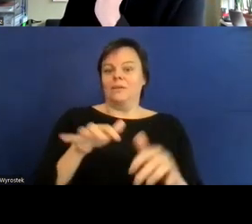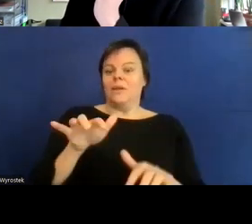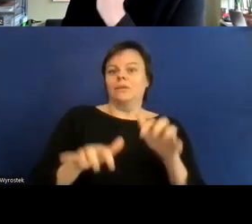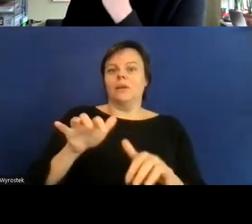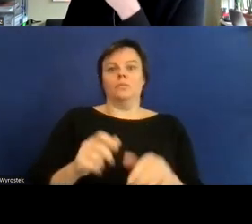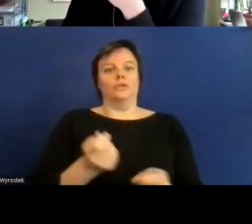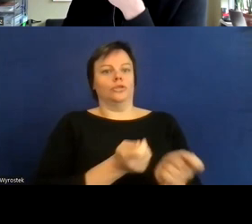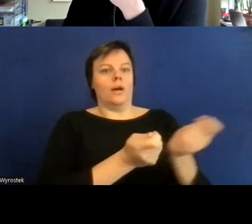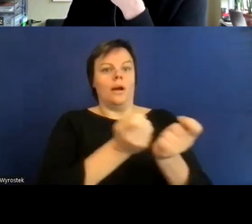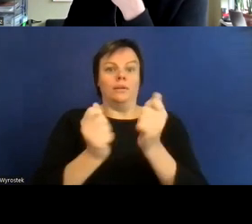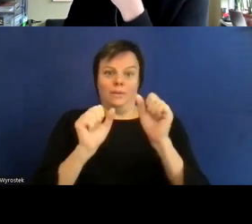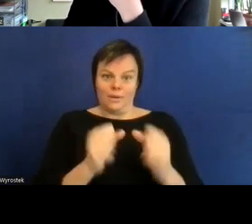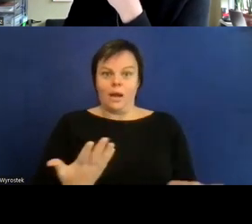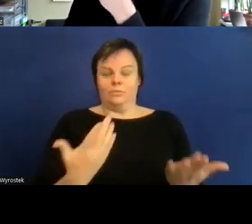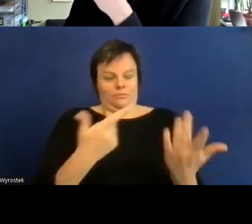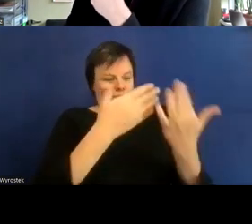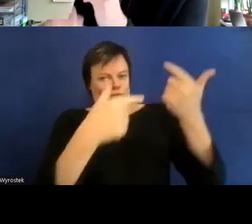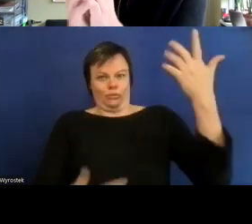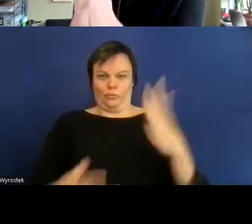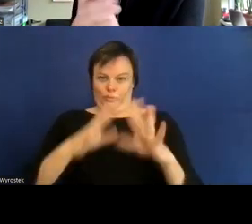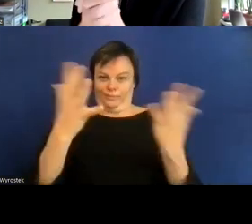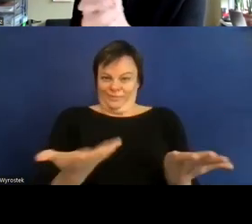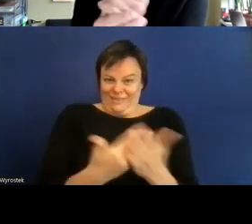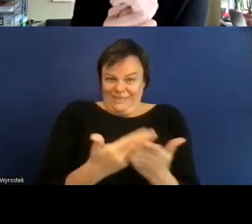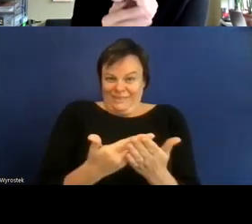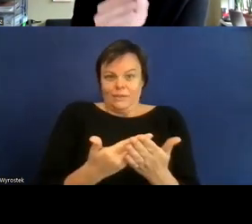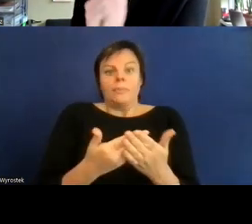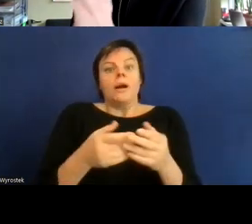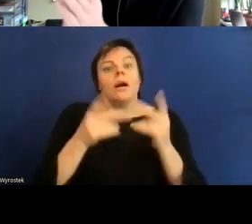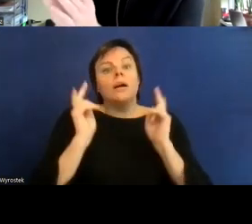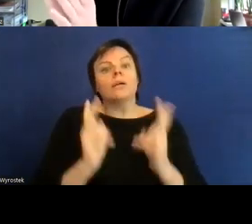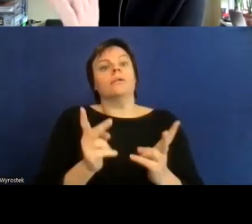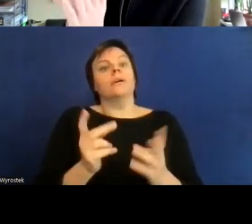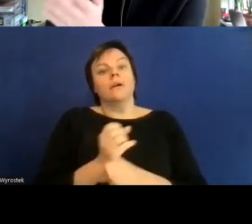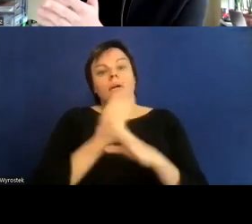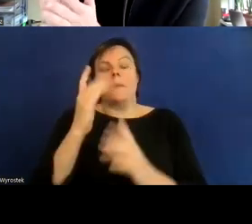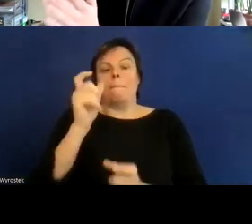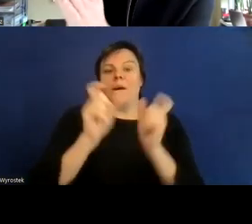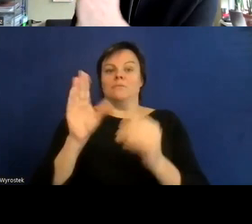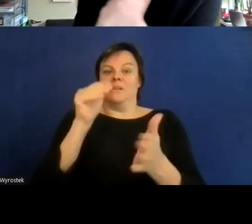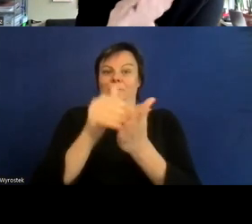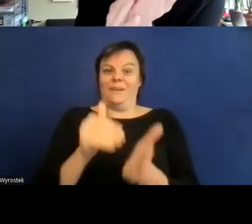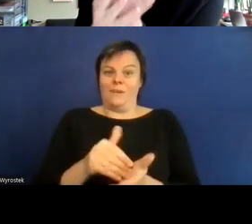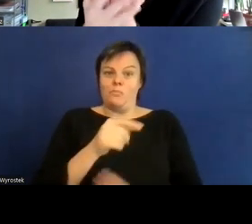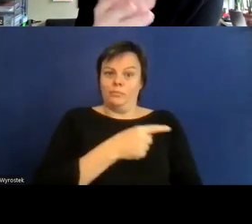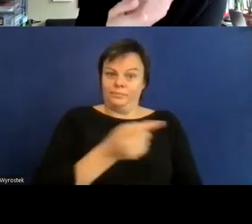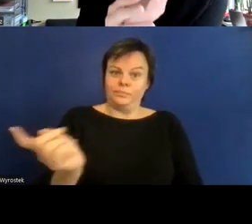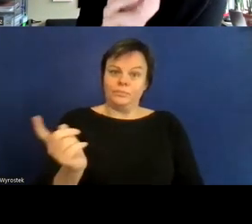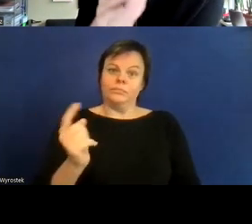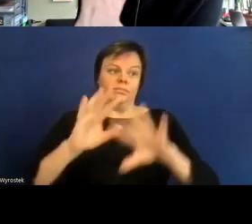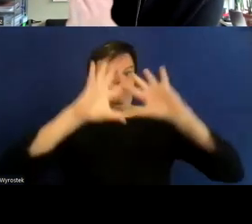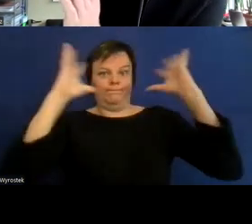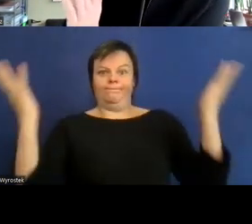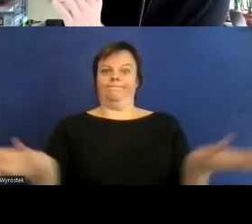genau und nichtsdestotrotz natürlich Menschen mit Behinderung im Großen und Ganzen nutzen Dinge so wie